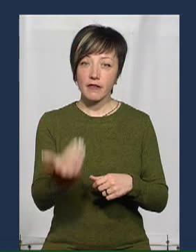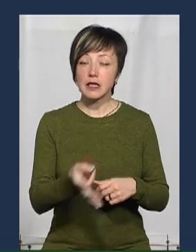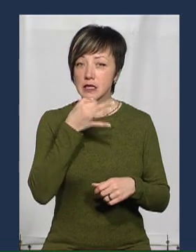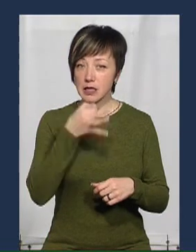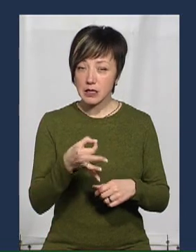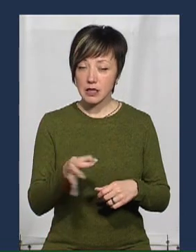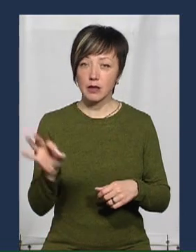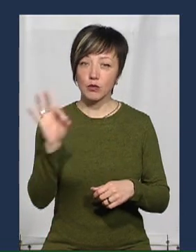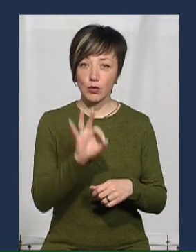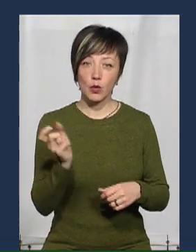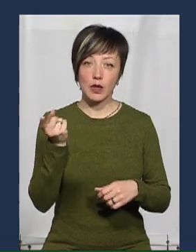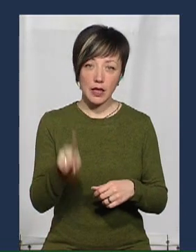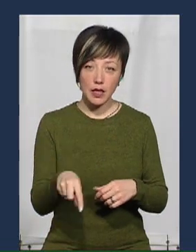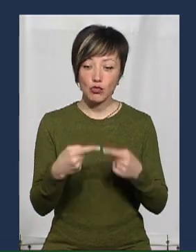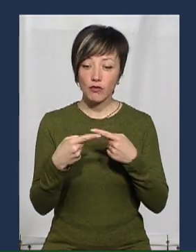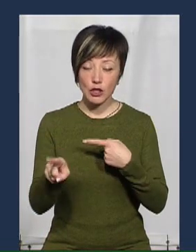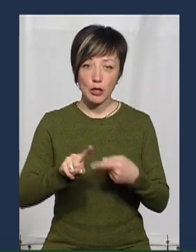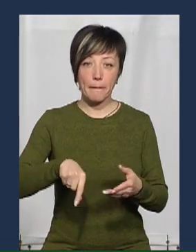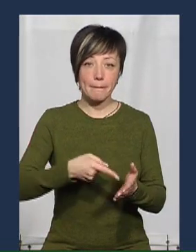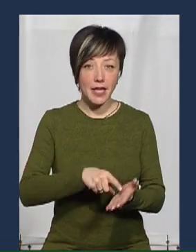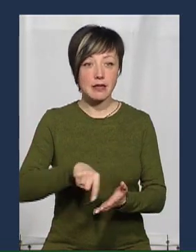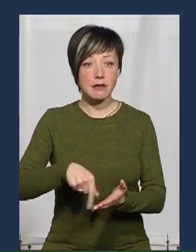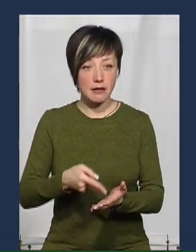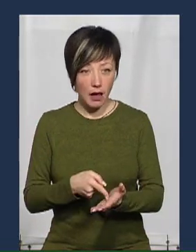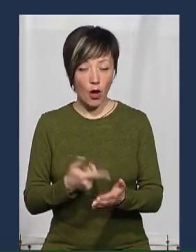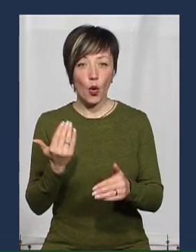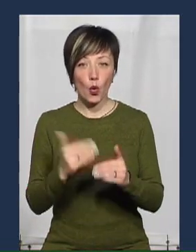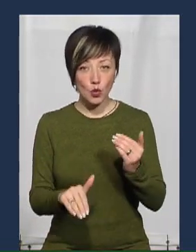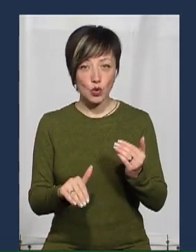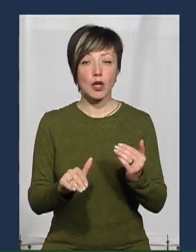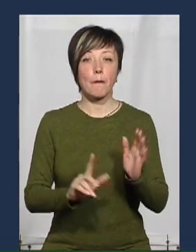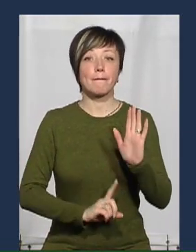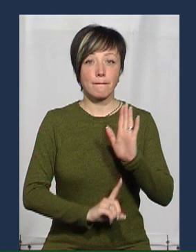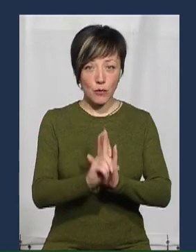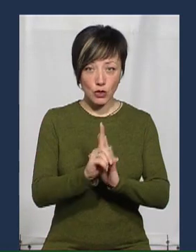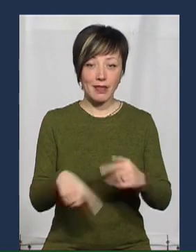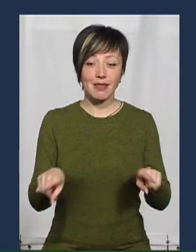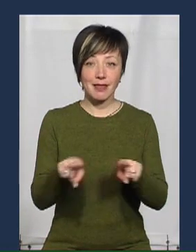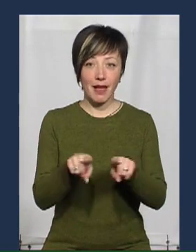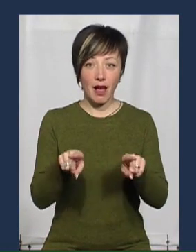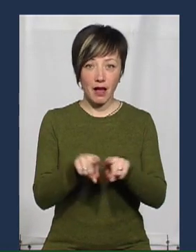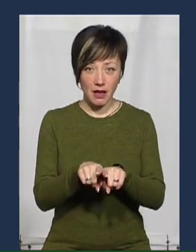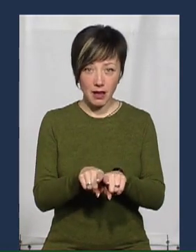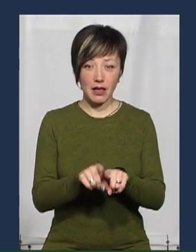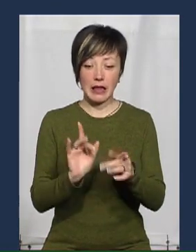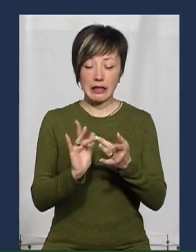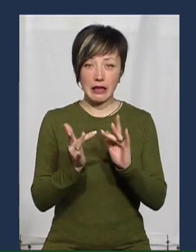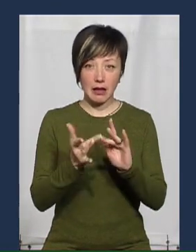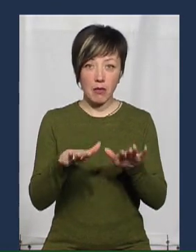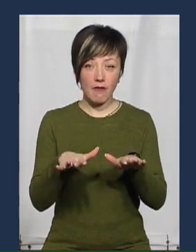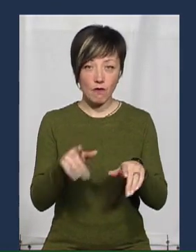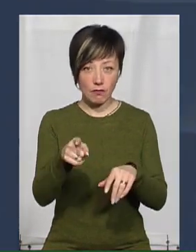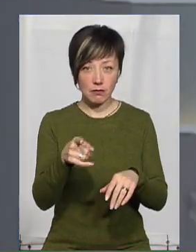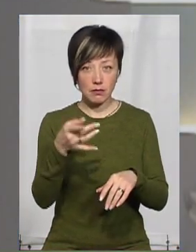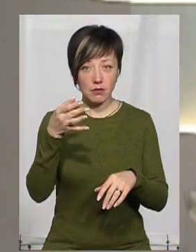сказали про те, що в інших містах вже започатковані такі платформи. Чи використовували ви